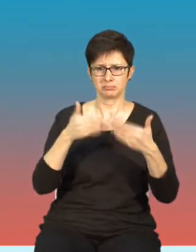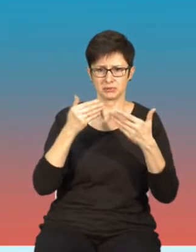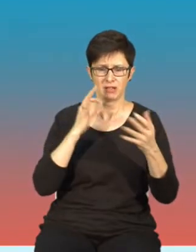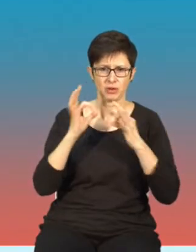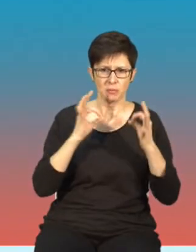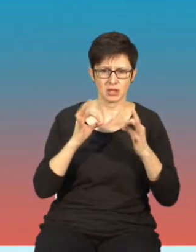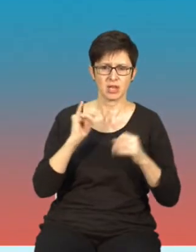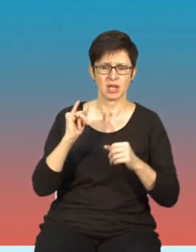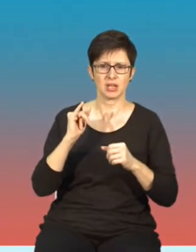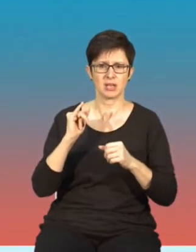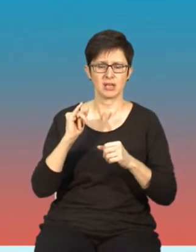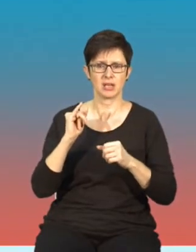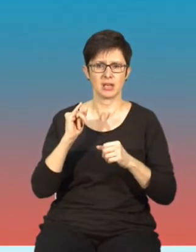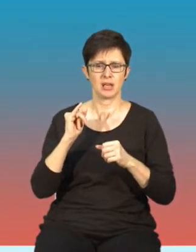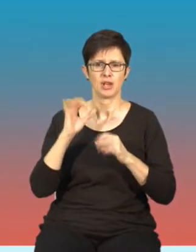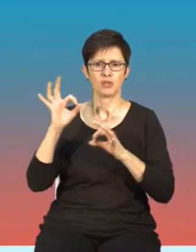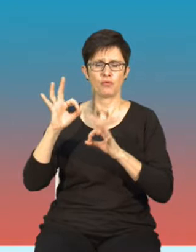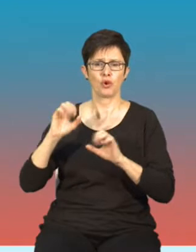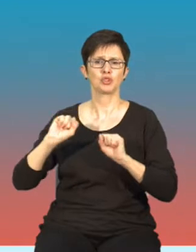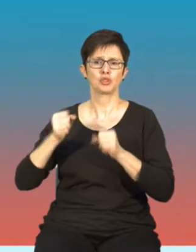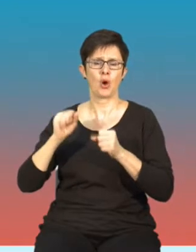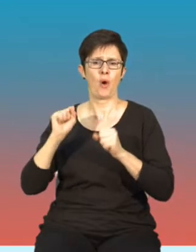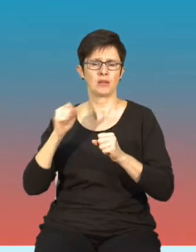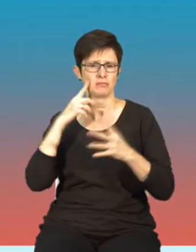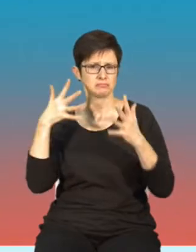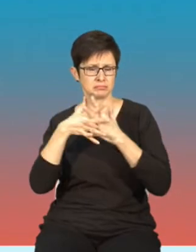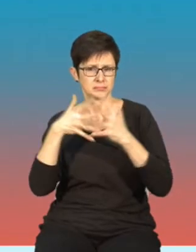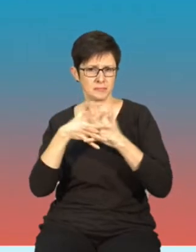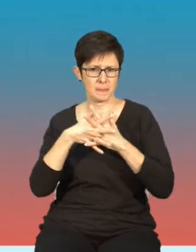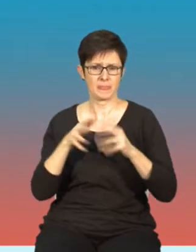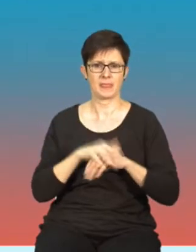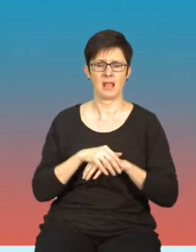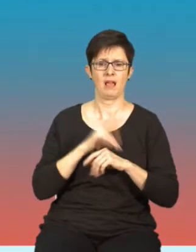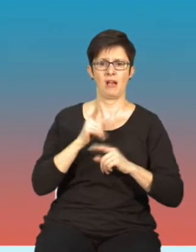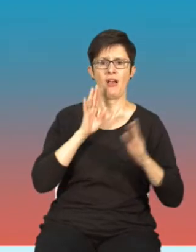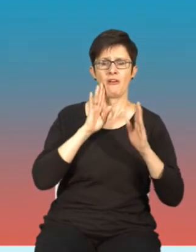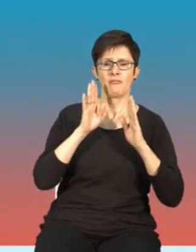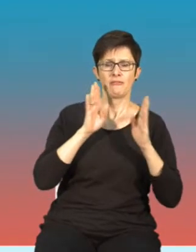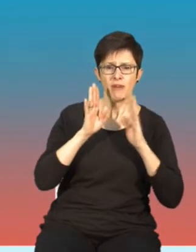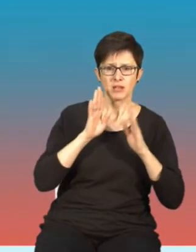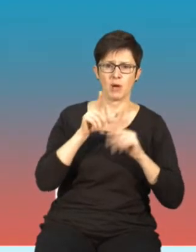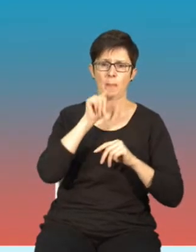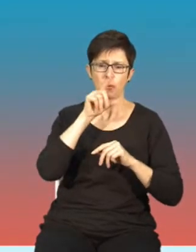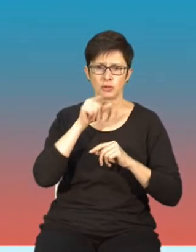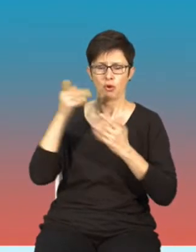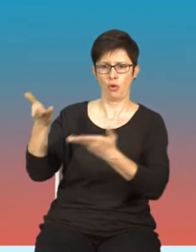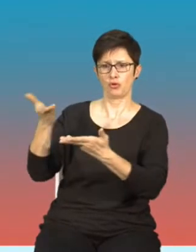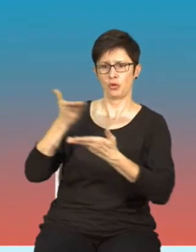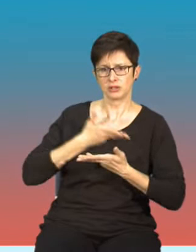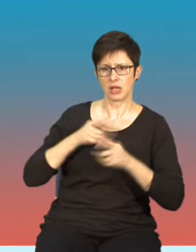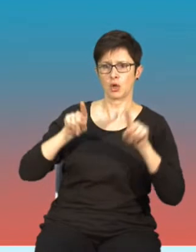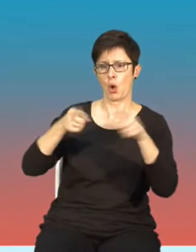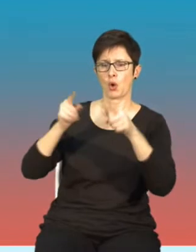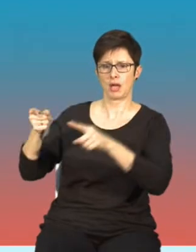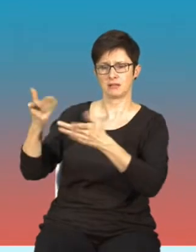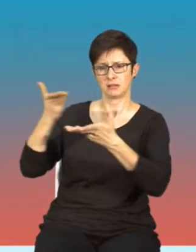podejmowane przez weryfikatorów działania. Platforma opiera się na tym, co dostanie od konkretnej organizacji,